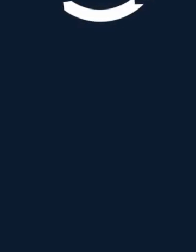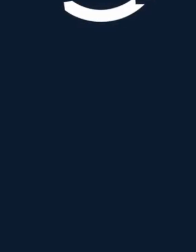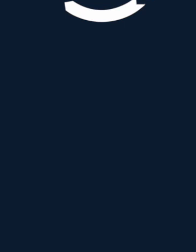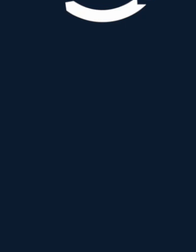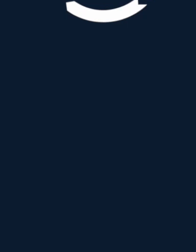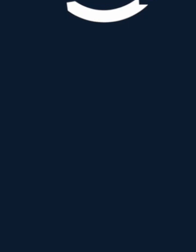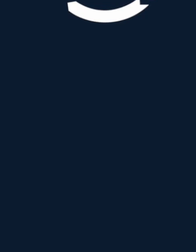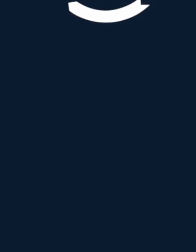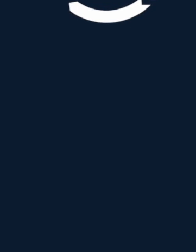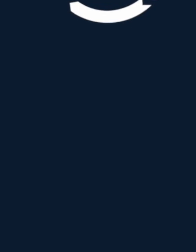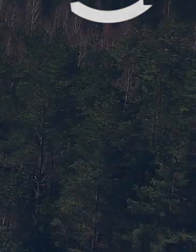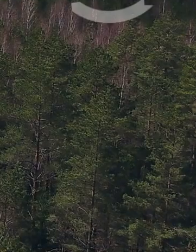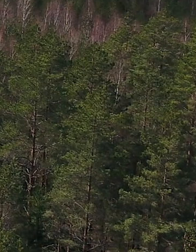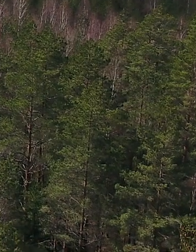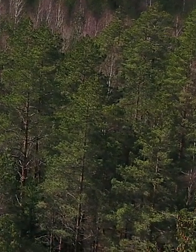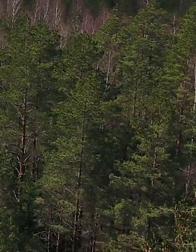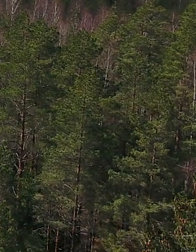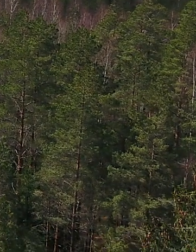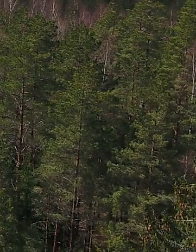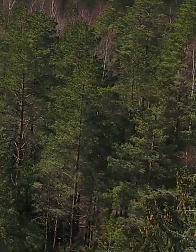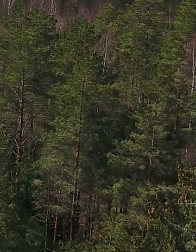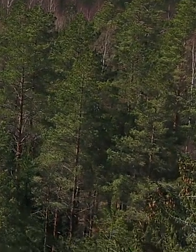tai ateities ir menės žemėj pamatas.